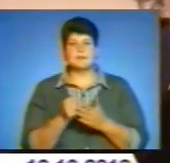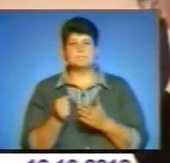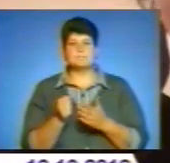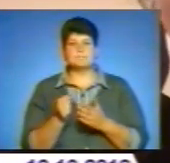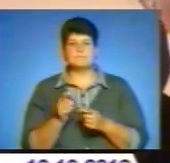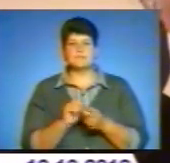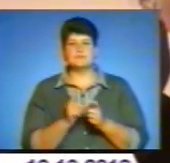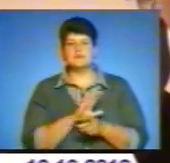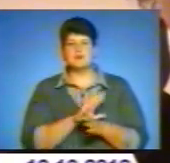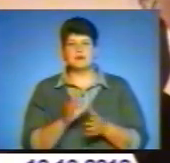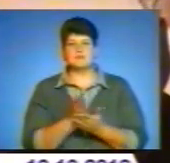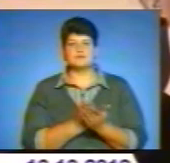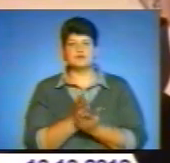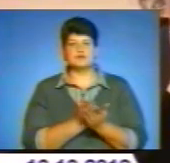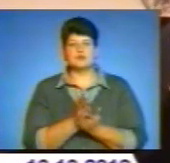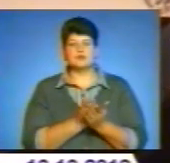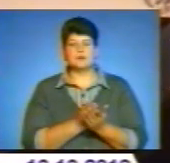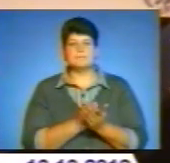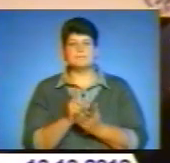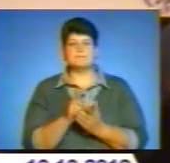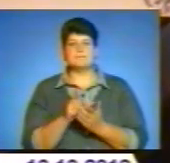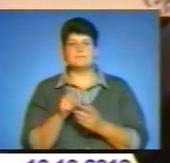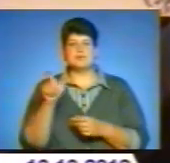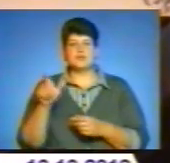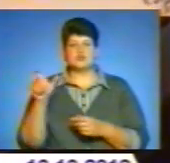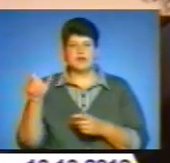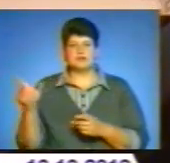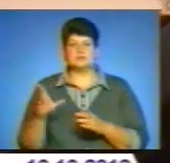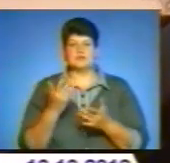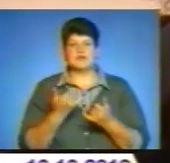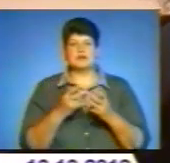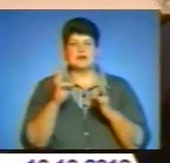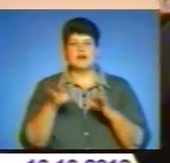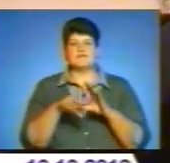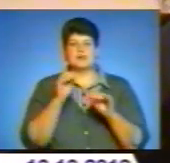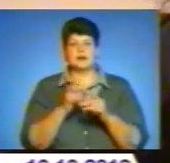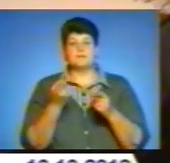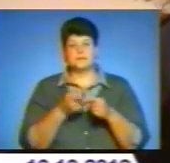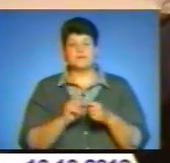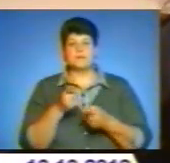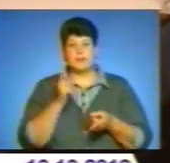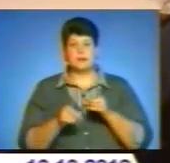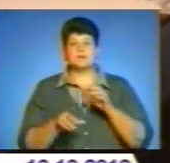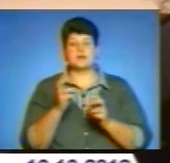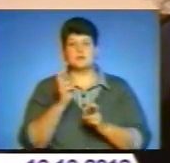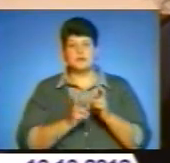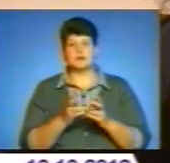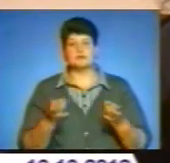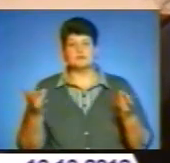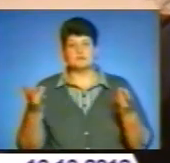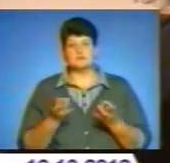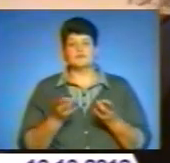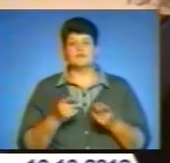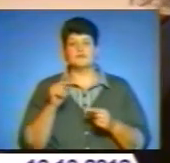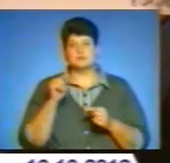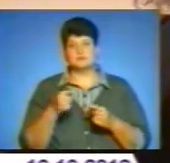своє будущее. Ми маємо боротися, щоб ми не були обслуживаючим персоналом на виборах або в період між виборами. Щоб це дійсно були підприємства,